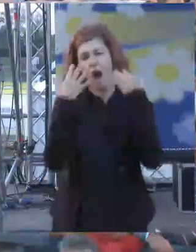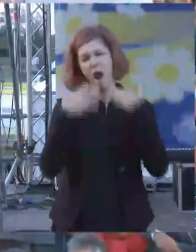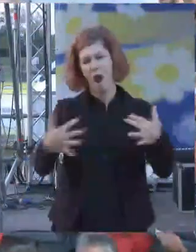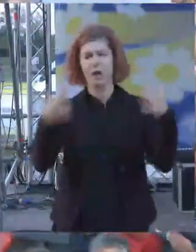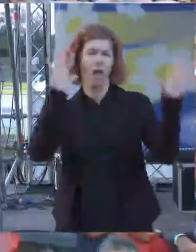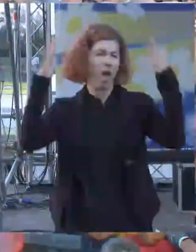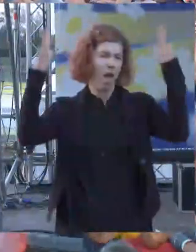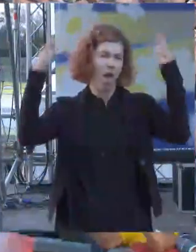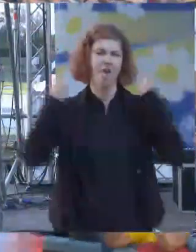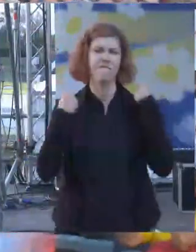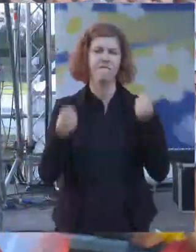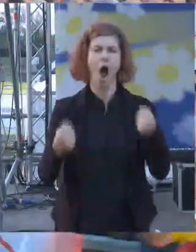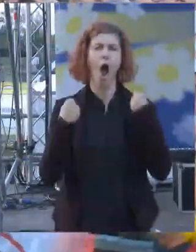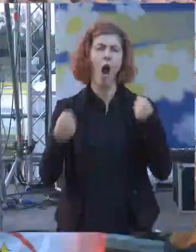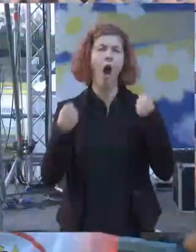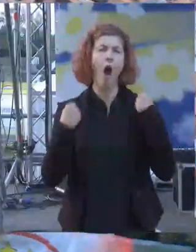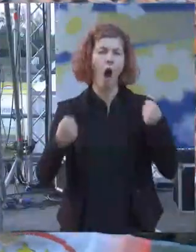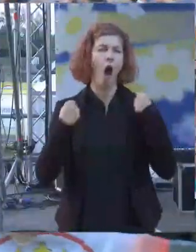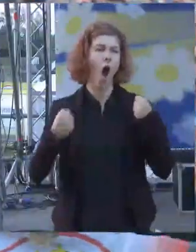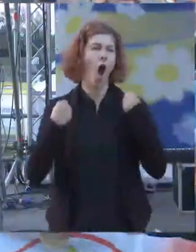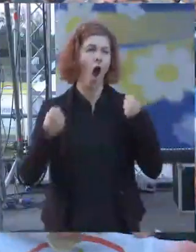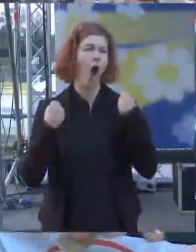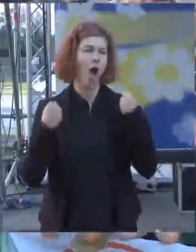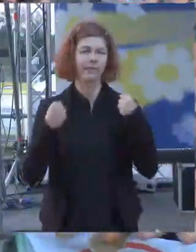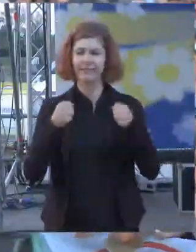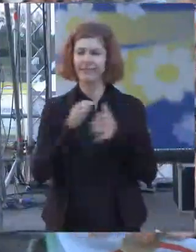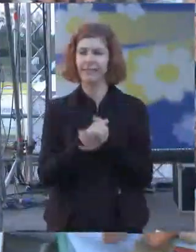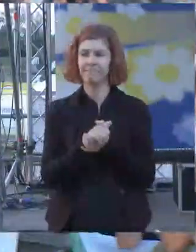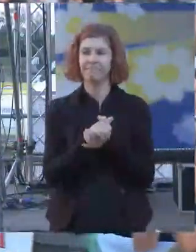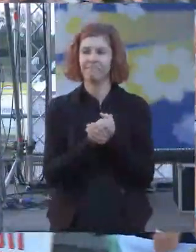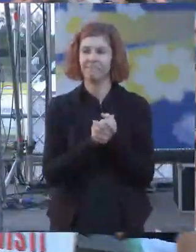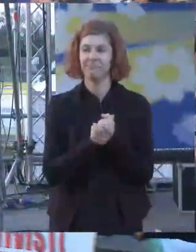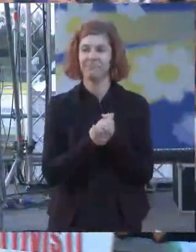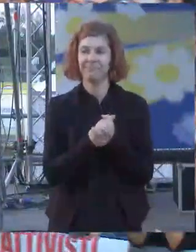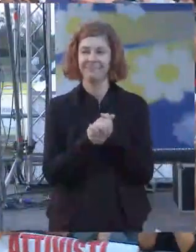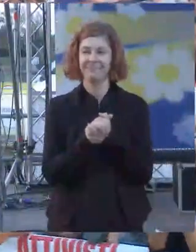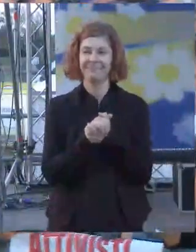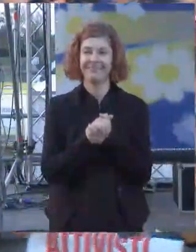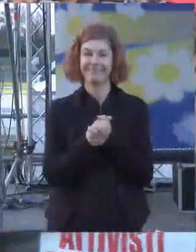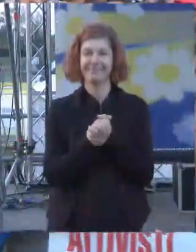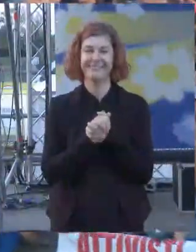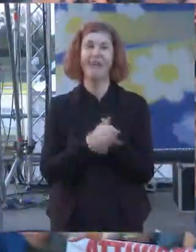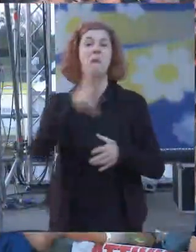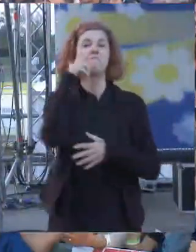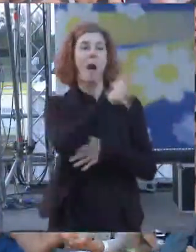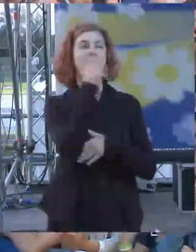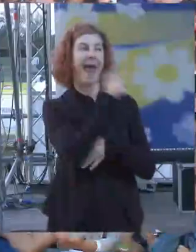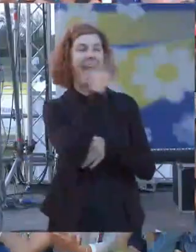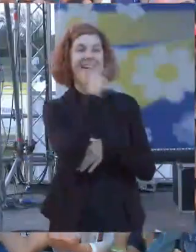questa questa era facile sapevo che vi sarebbe piaciuta